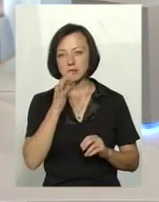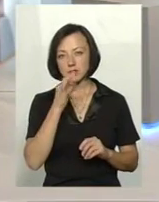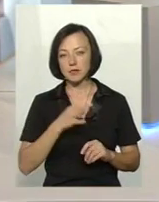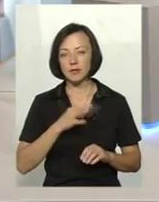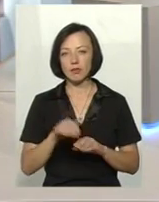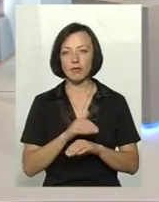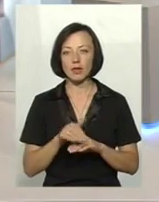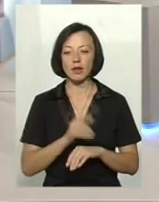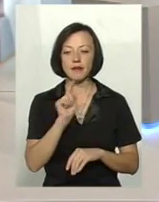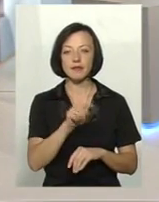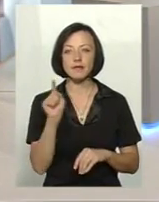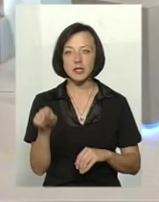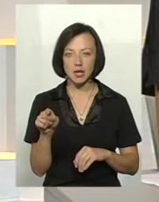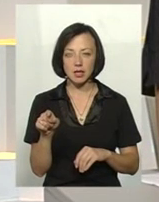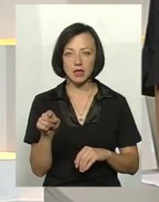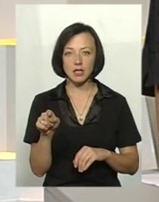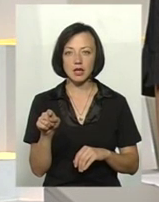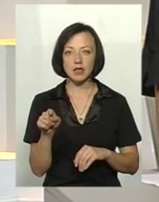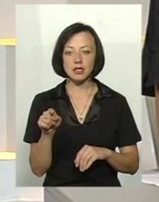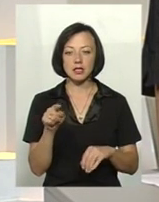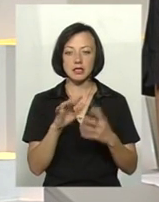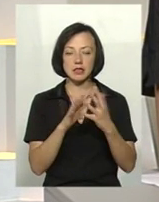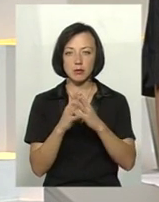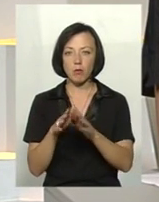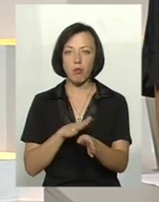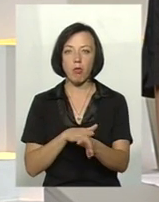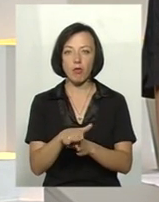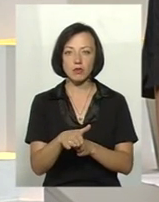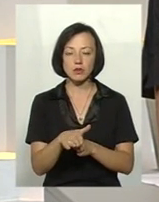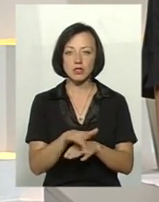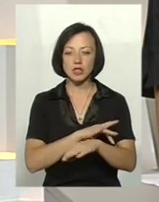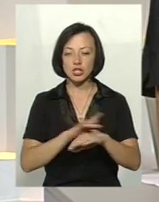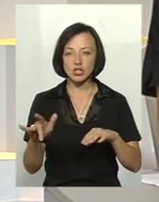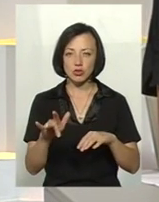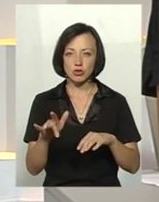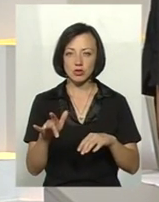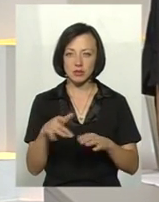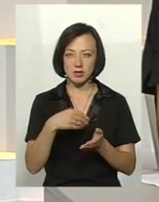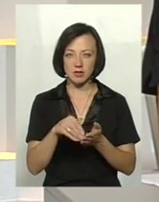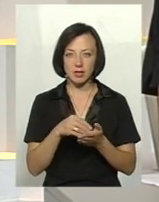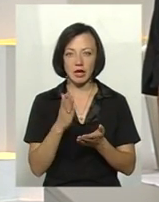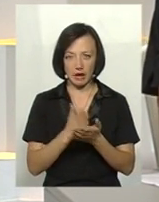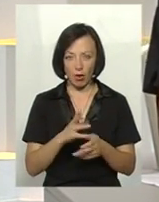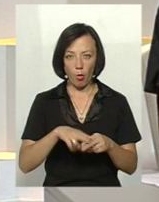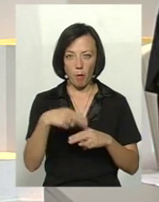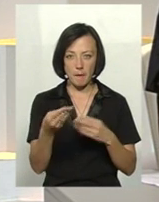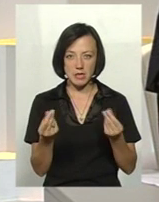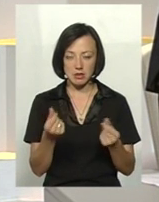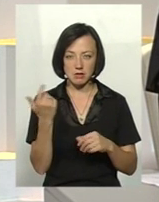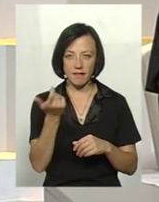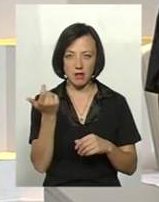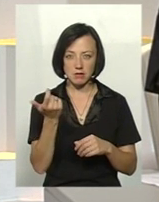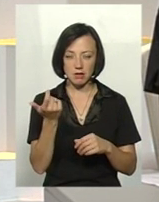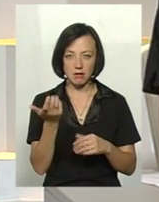в тих населених пунктах, де повністю знищується поголів'я, чи є компенсація власникам